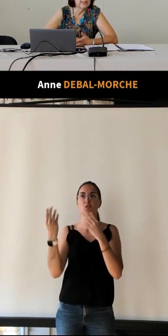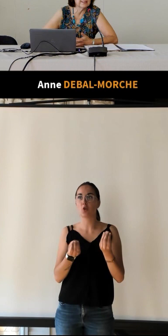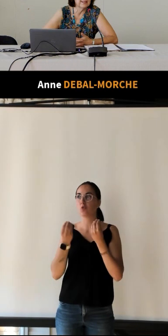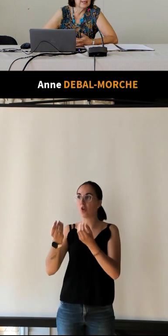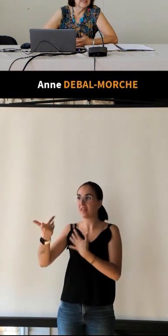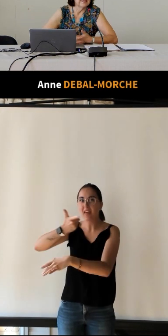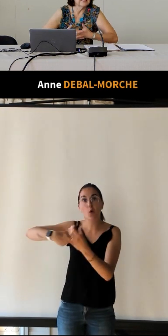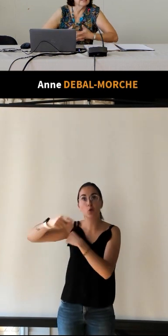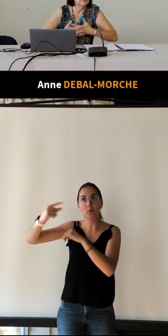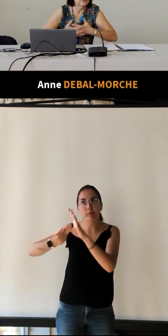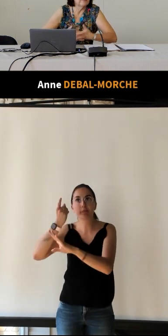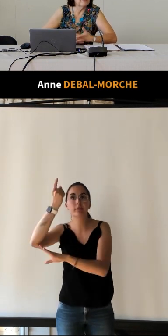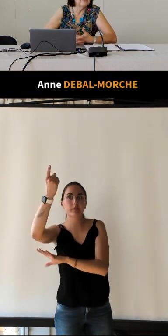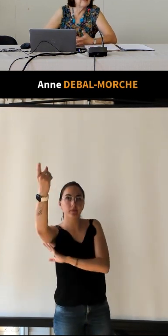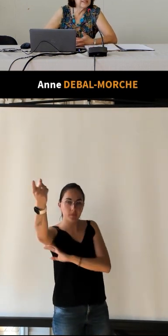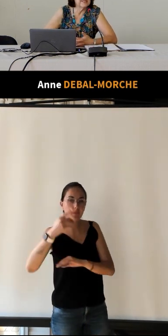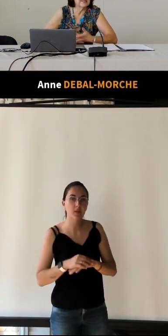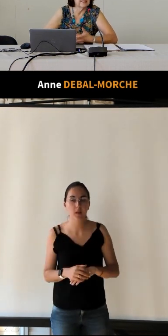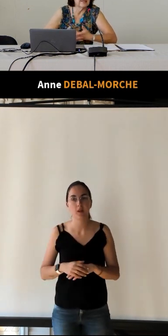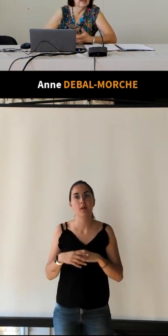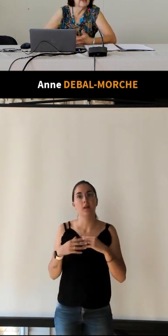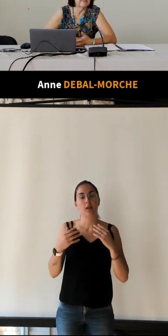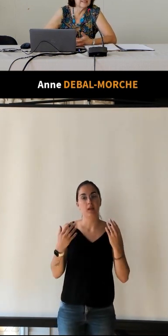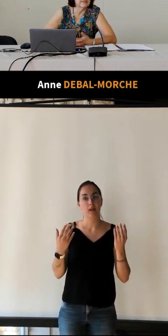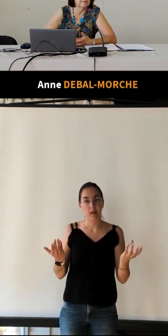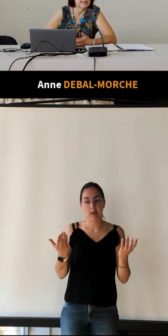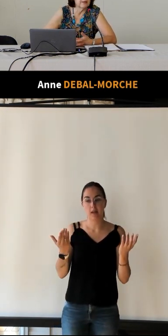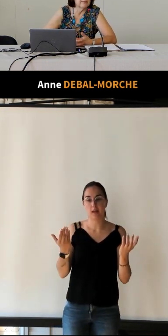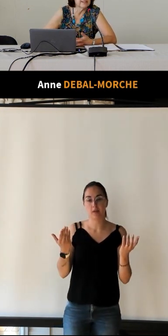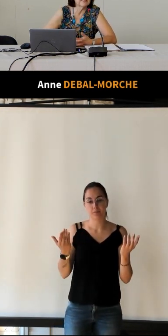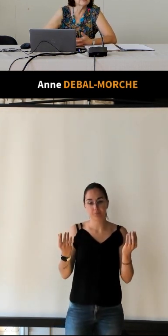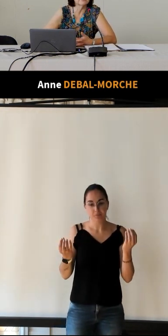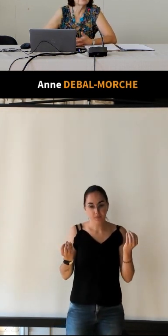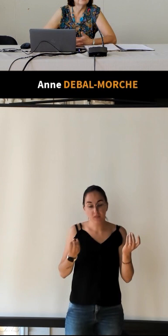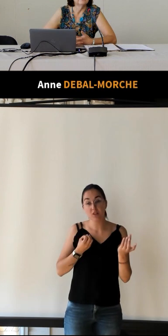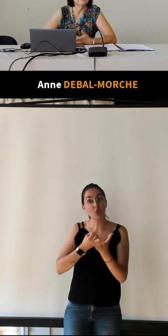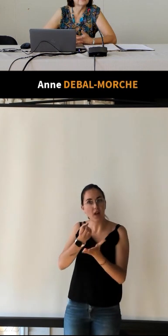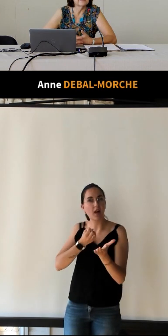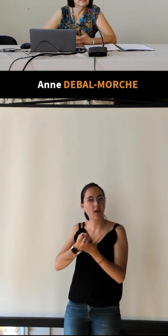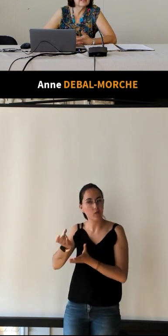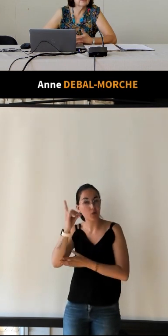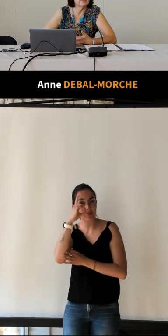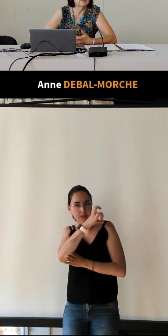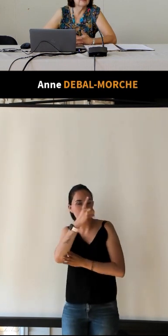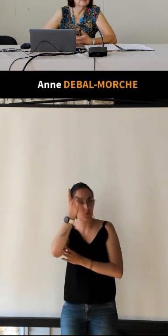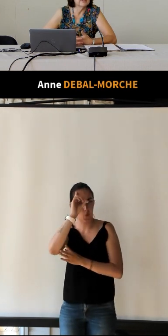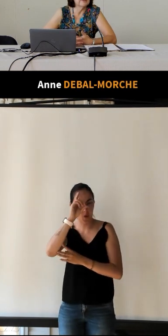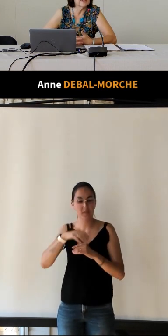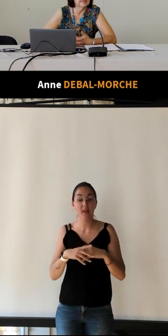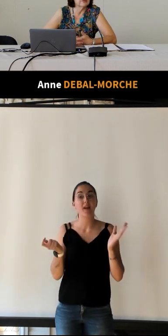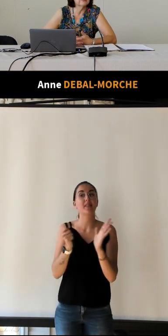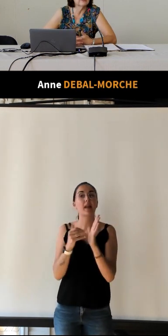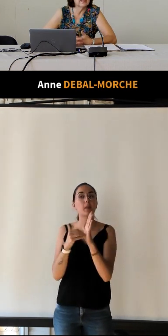économique et c'était d'autant plus difficile à faire passer comme message. C'est-à-dire qu'en